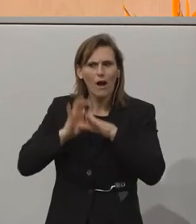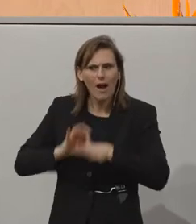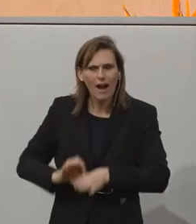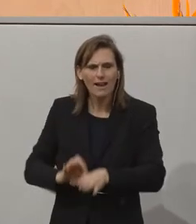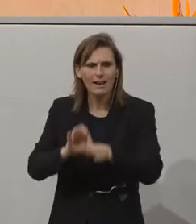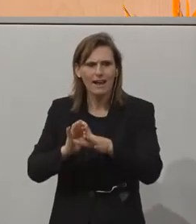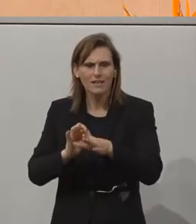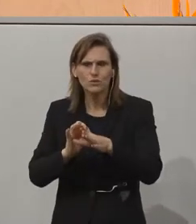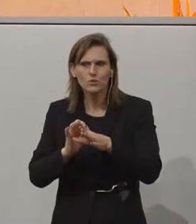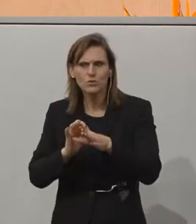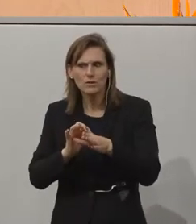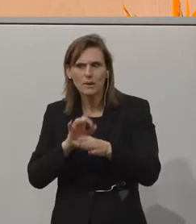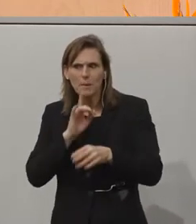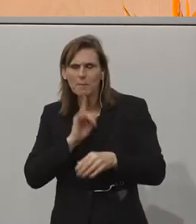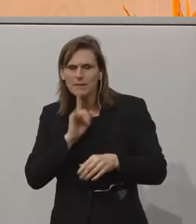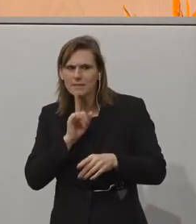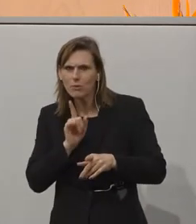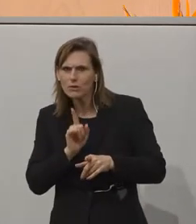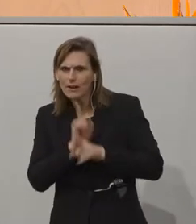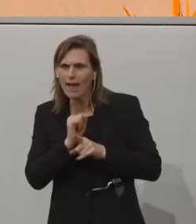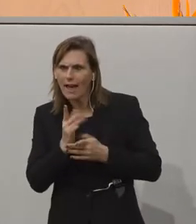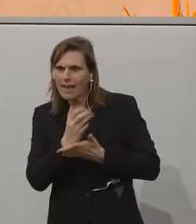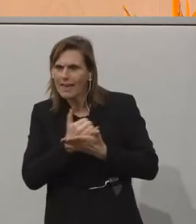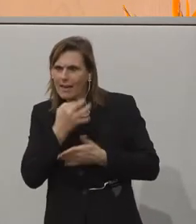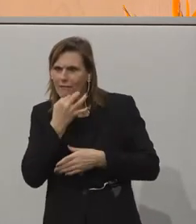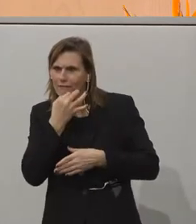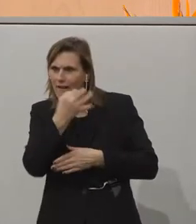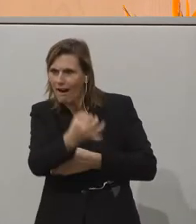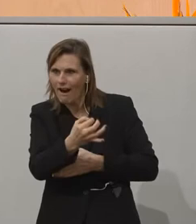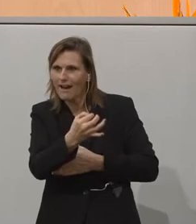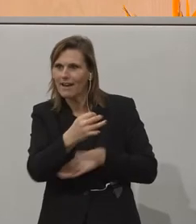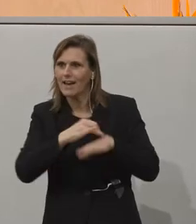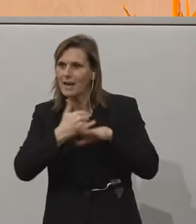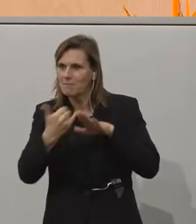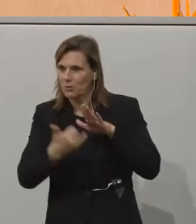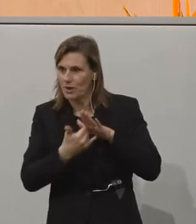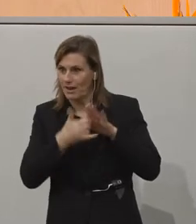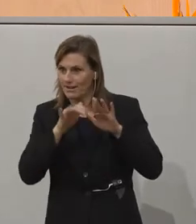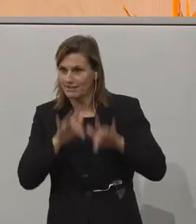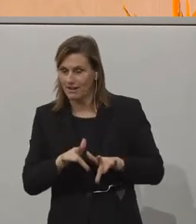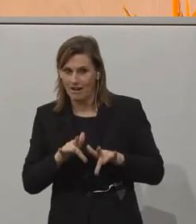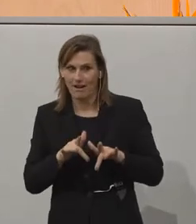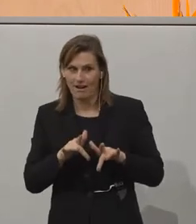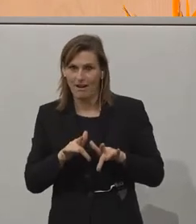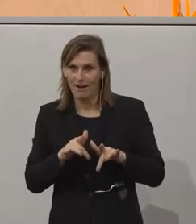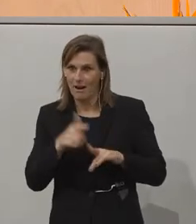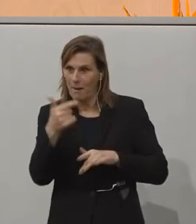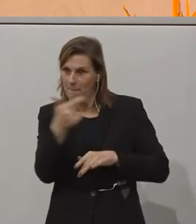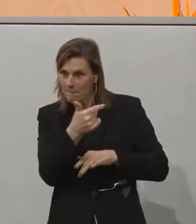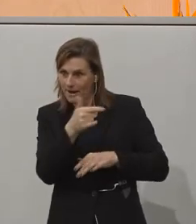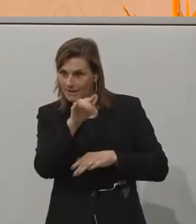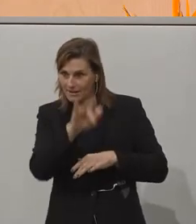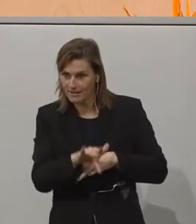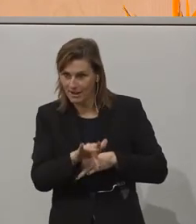Statement oder als Anstoß möchte ich gleich eine Frage mitgeben den Projektpräsentatoren und